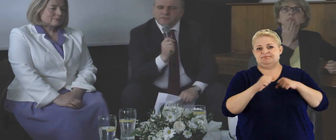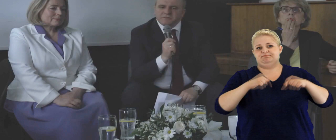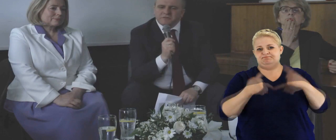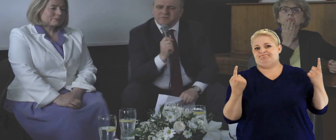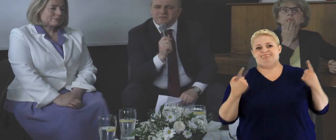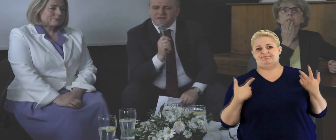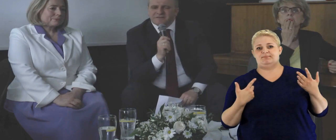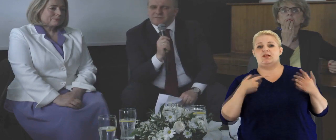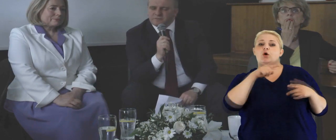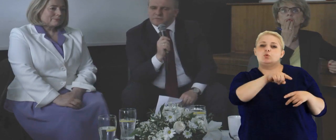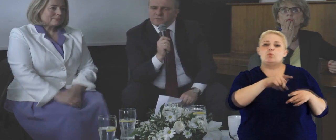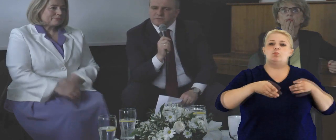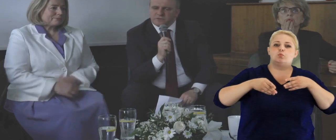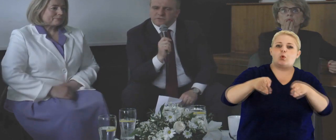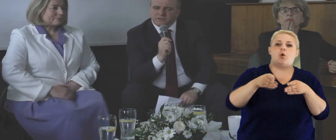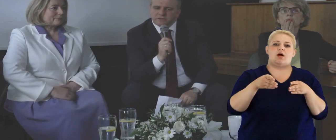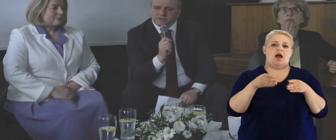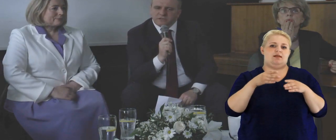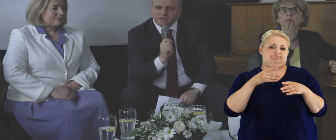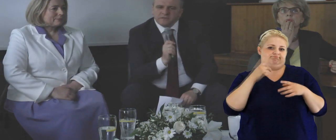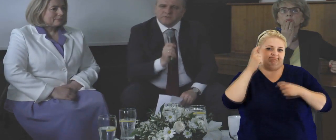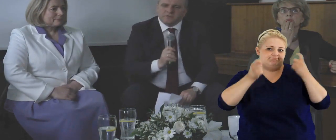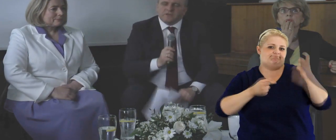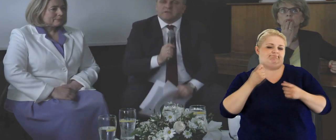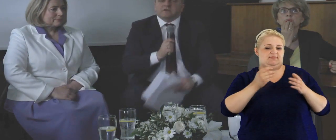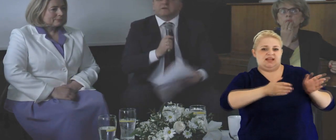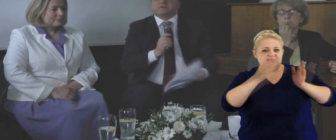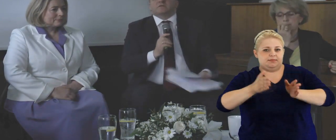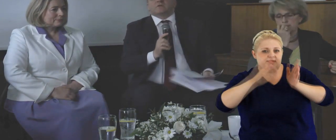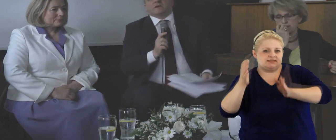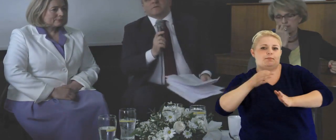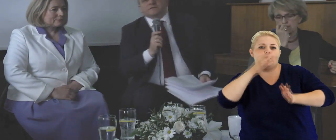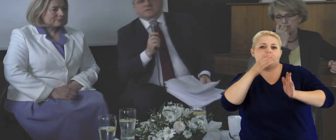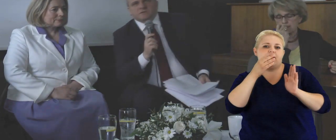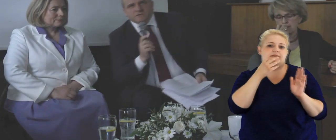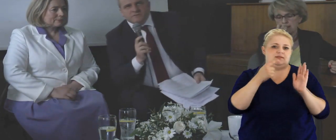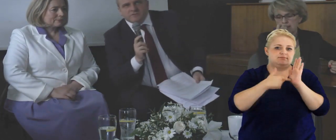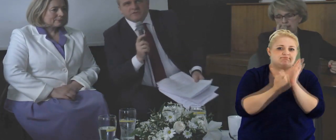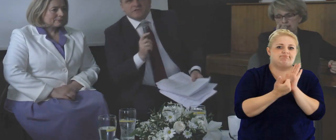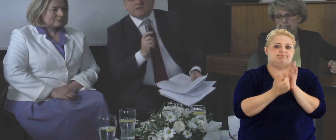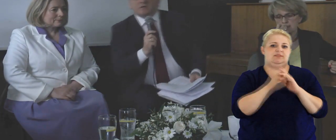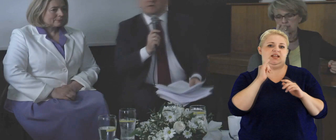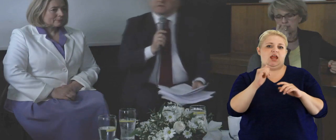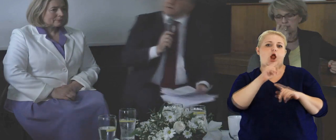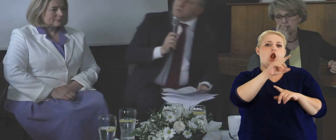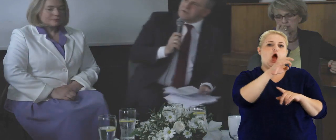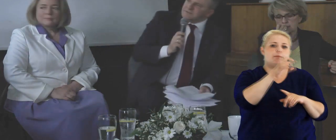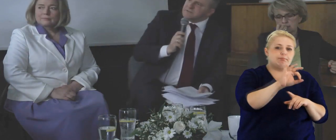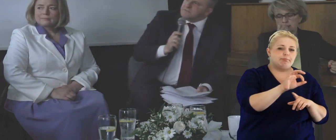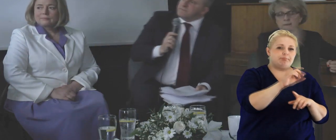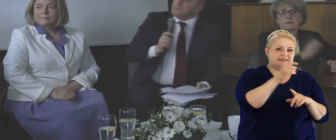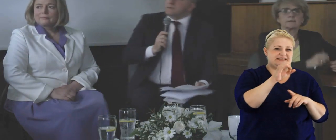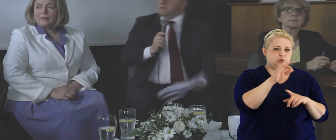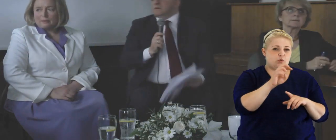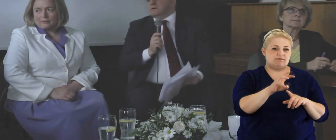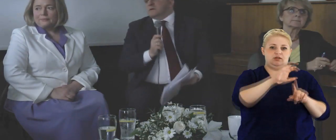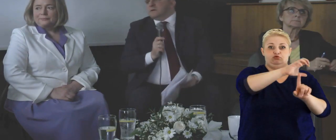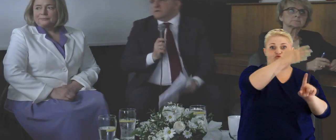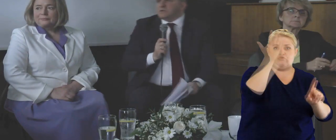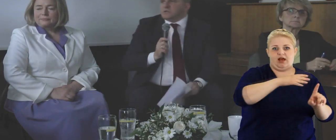nie można robić. Tym niemniej ja jestem absolutnie przekonany, że tutaj droga poprzez to, że będziemy wymyślali kolejne regulacje